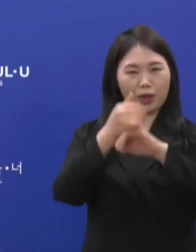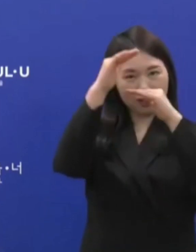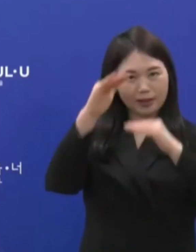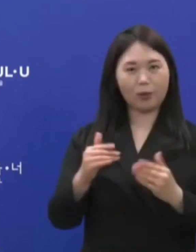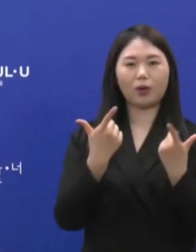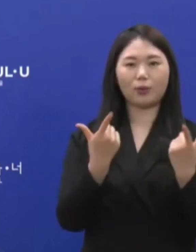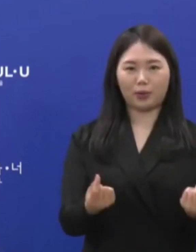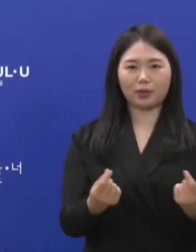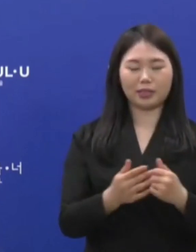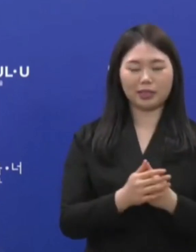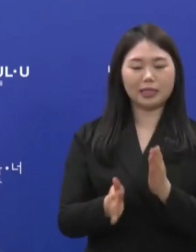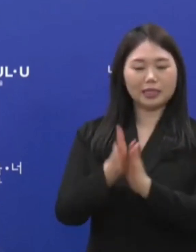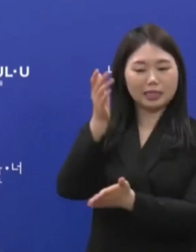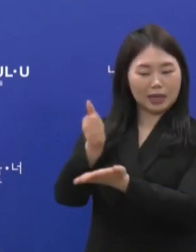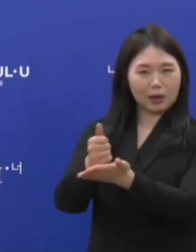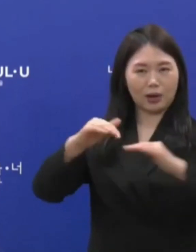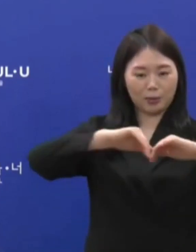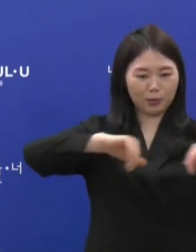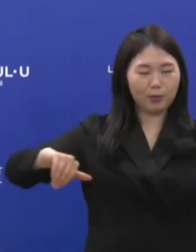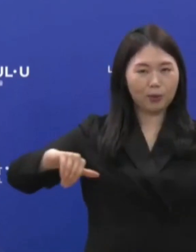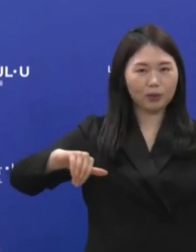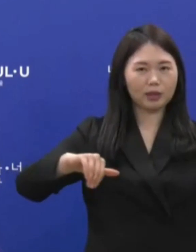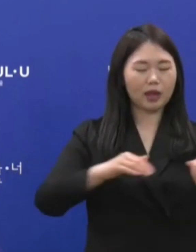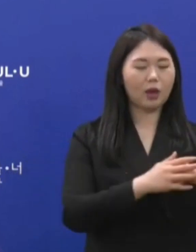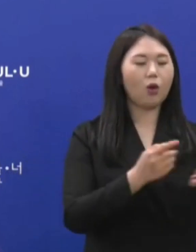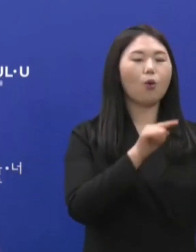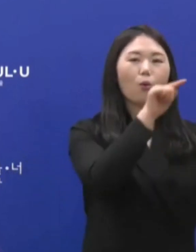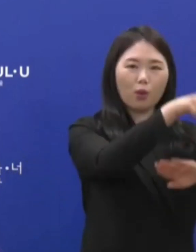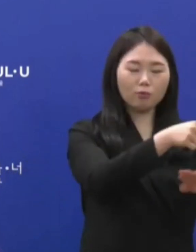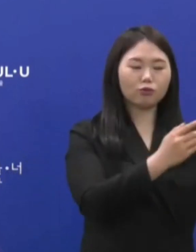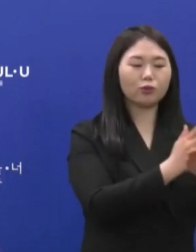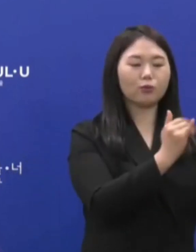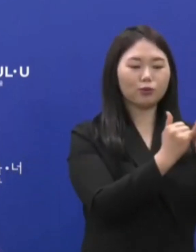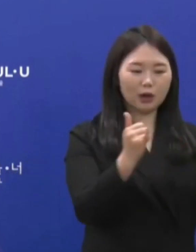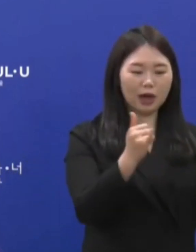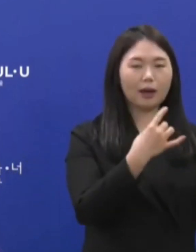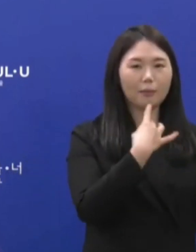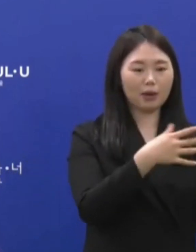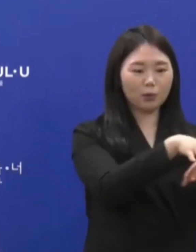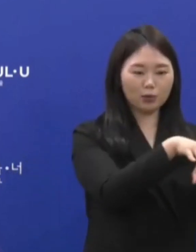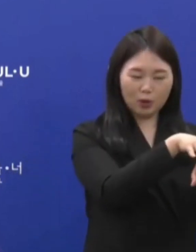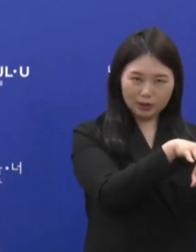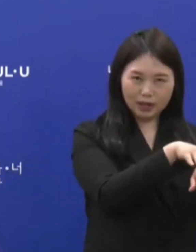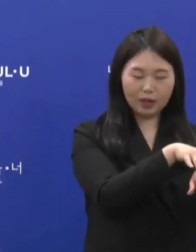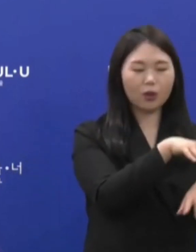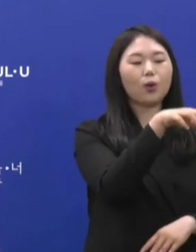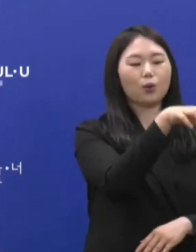독립된 외부 전문가들로만 구성된 전담특별기구로 격상시켜 운영하겠습니다.